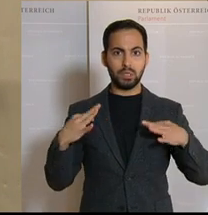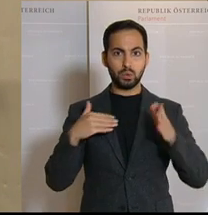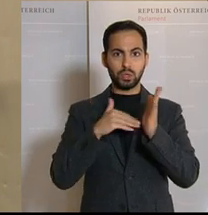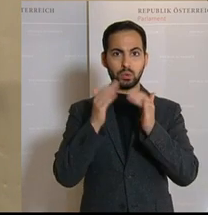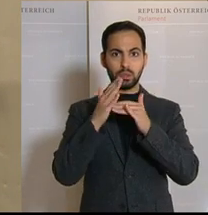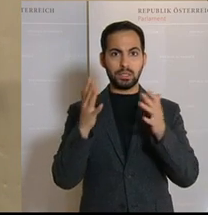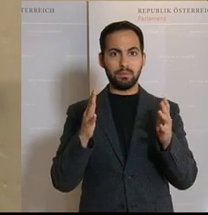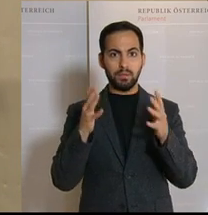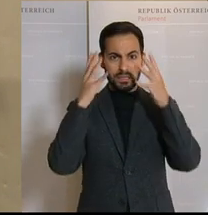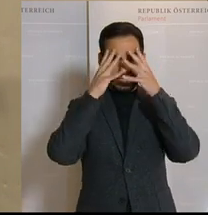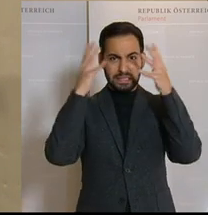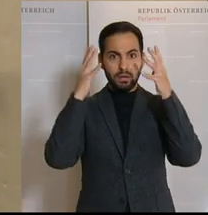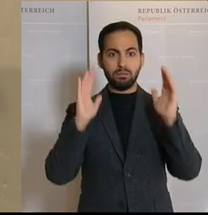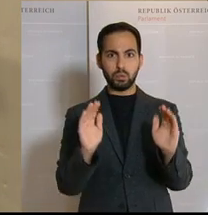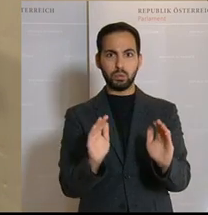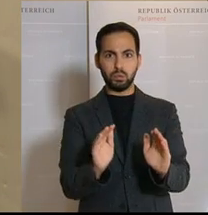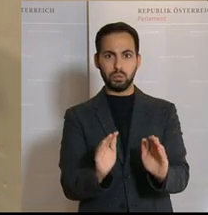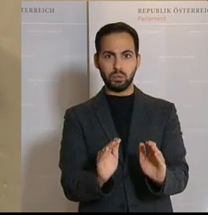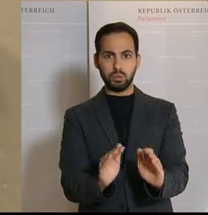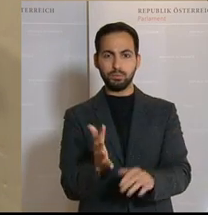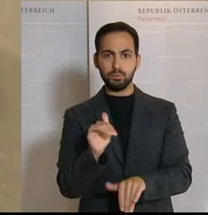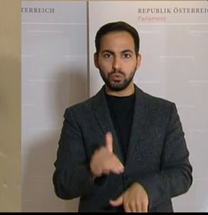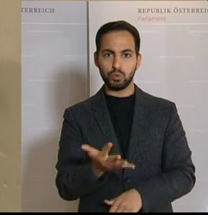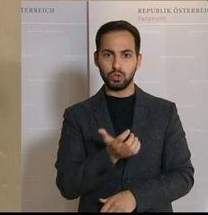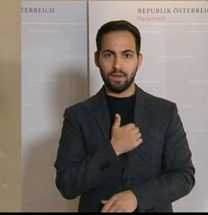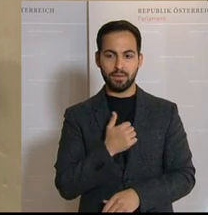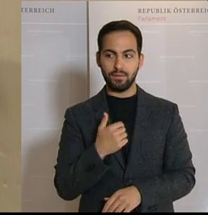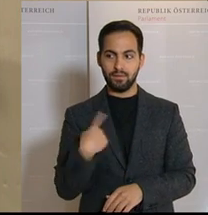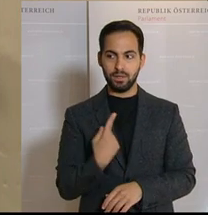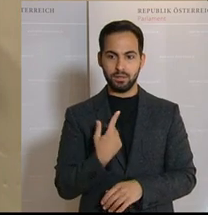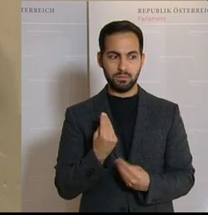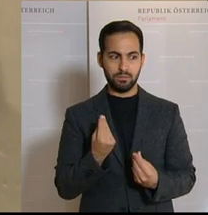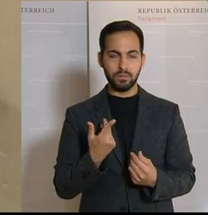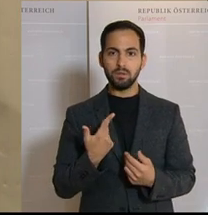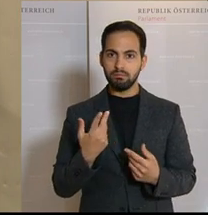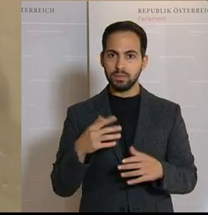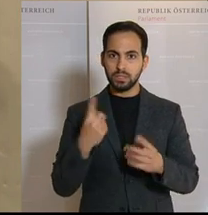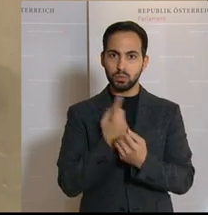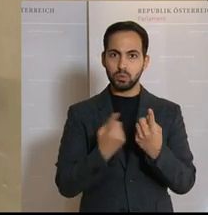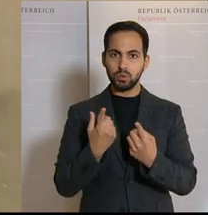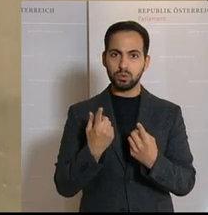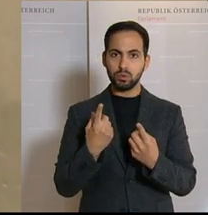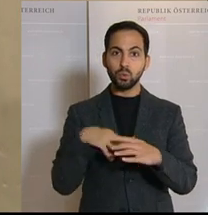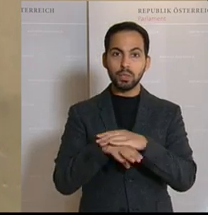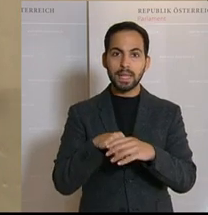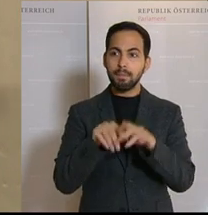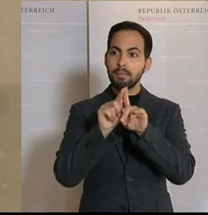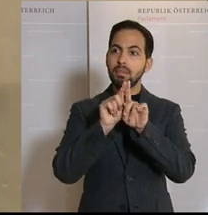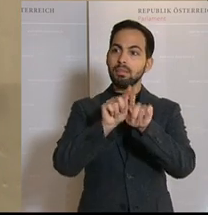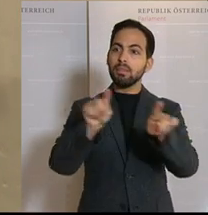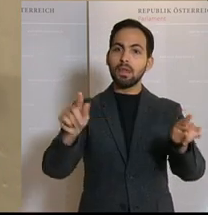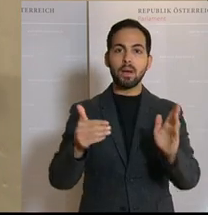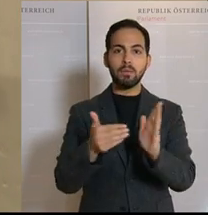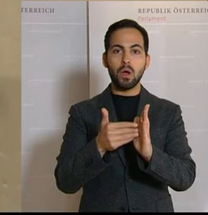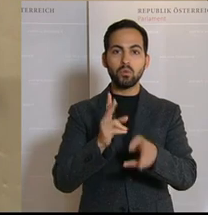überlasten. Wir haben die Situation, dass Unternehmen staatliche Hilfe brauchen oder auch Menschen